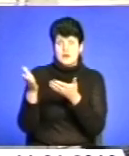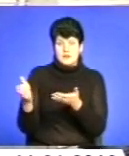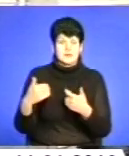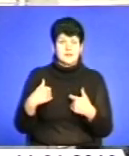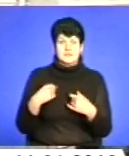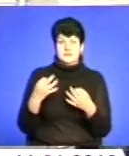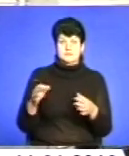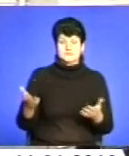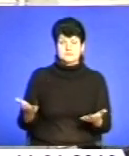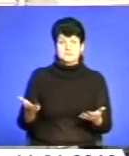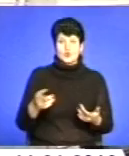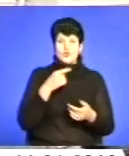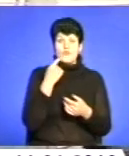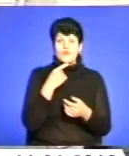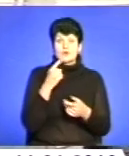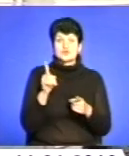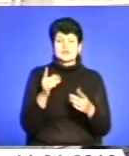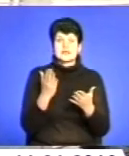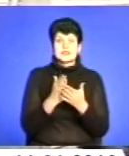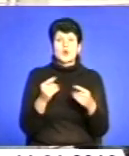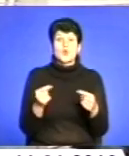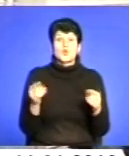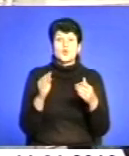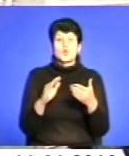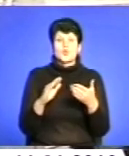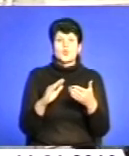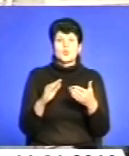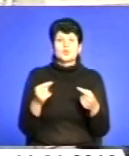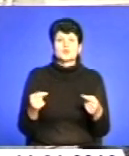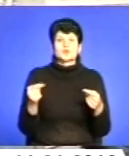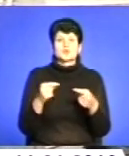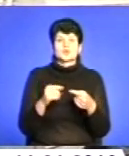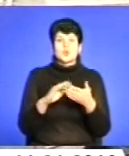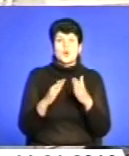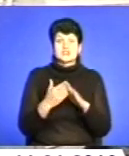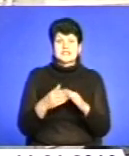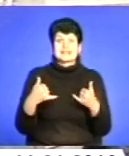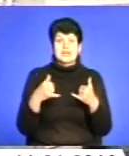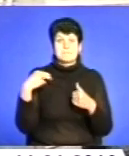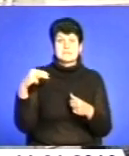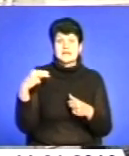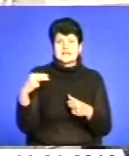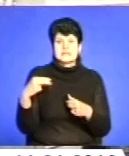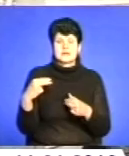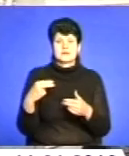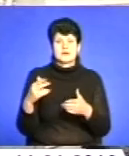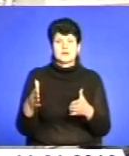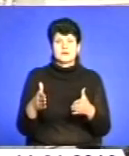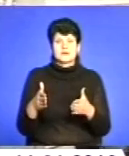пускали. Казали, що якісь узгодження для президента на рада, дороги